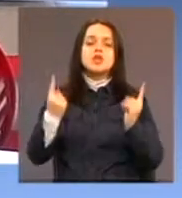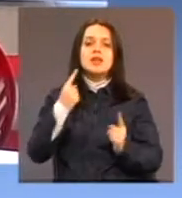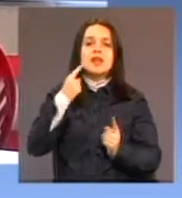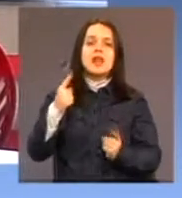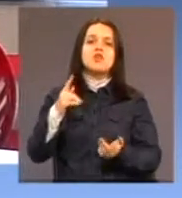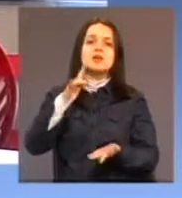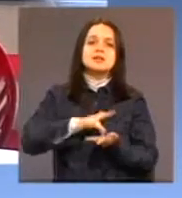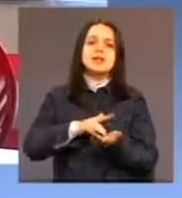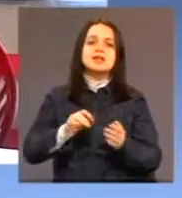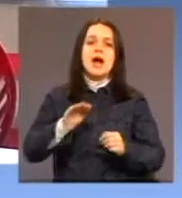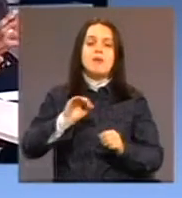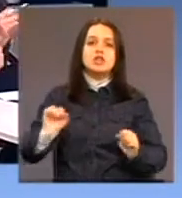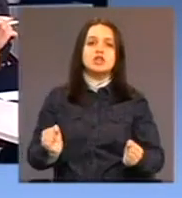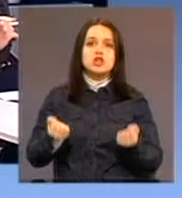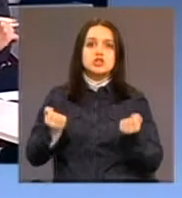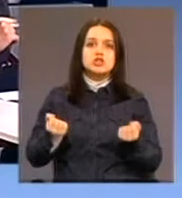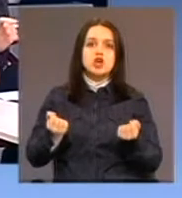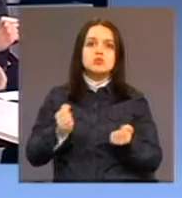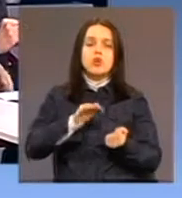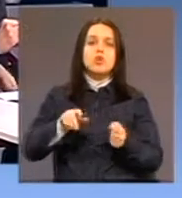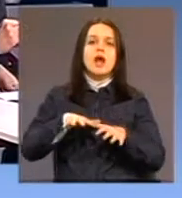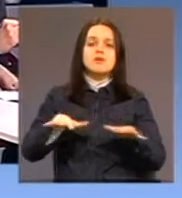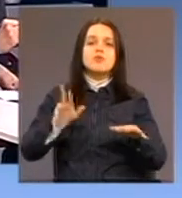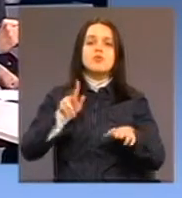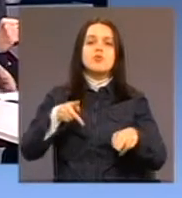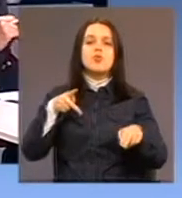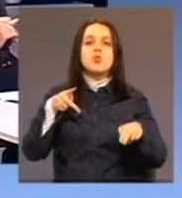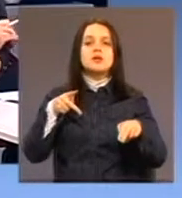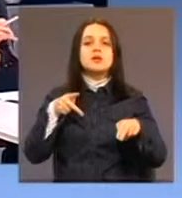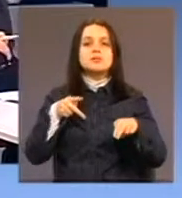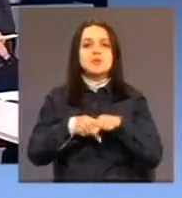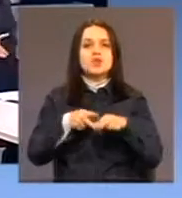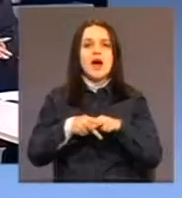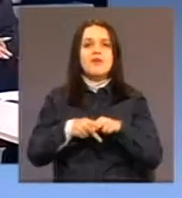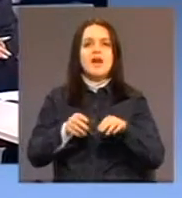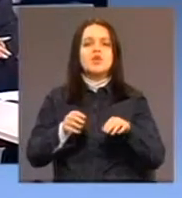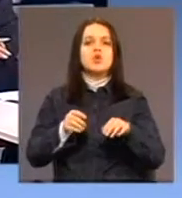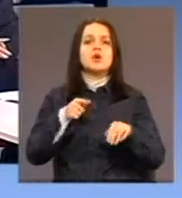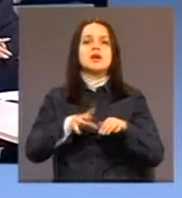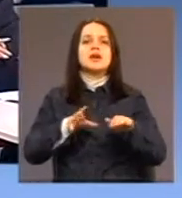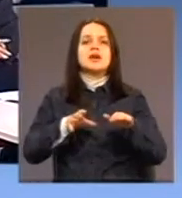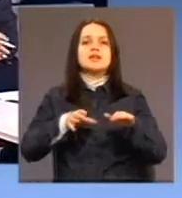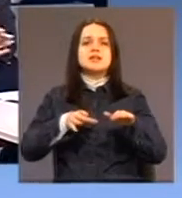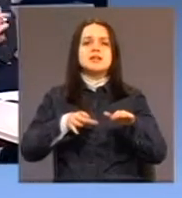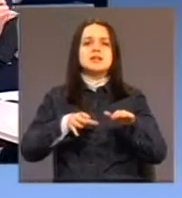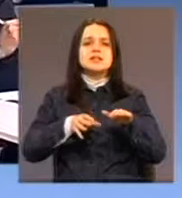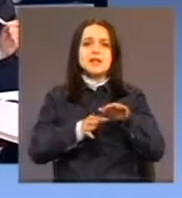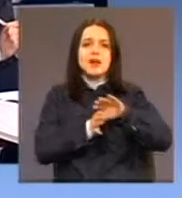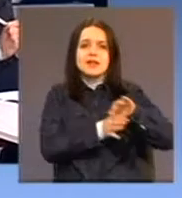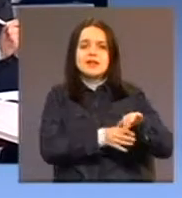doprinijeti u prevenciji separacije porodica, odnosno prevenciji institucionalizacije djece sa